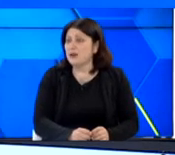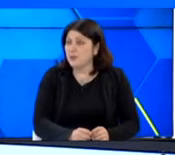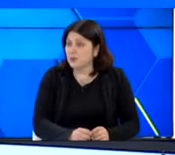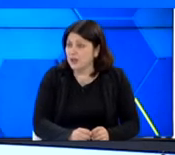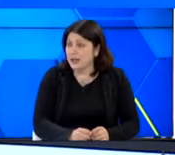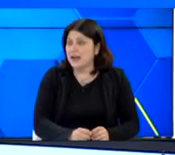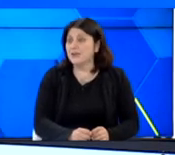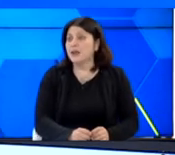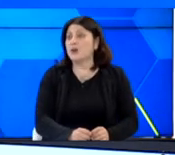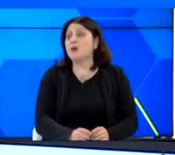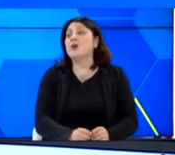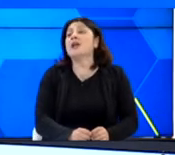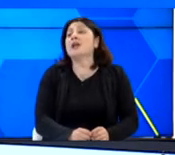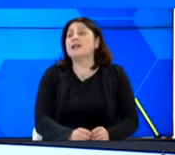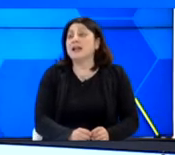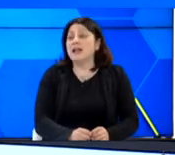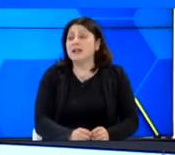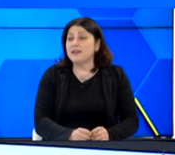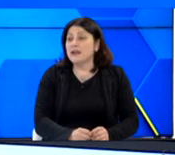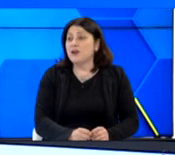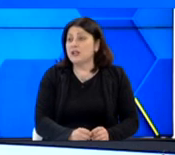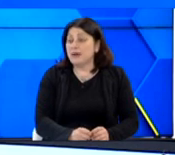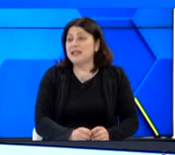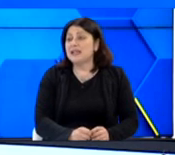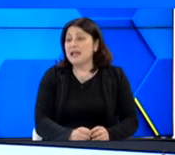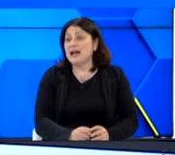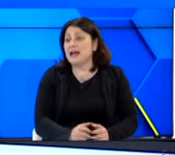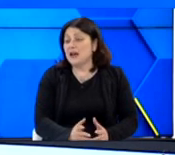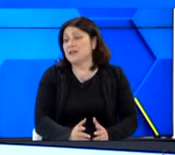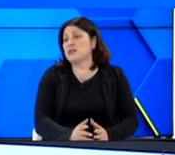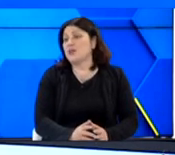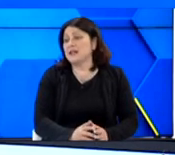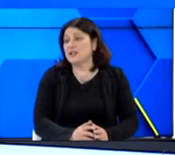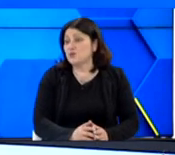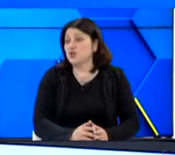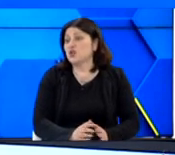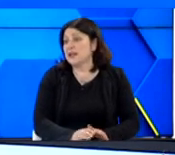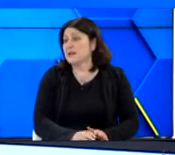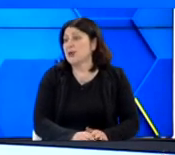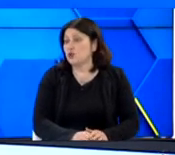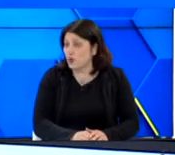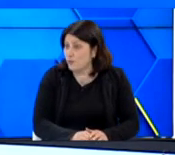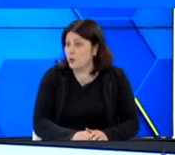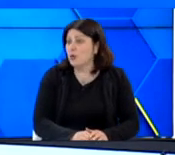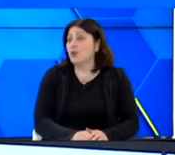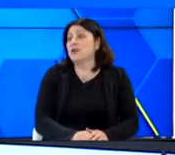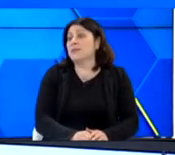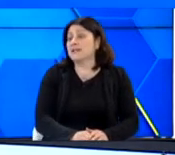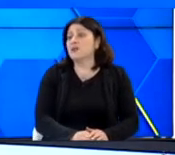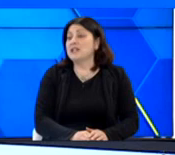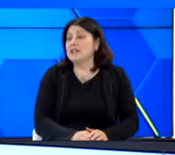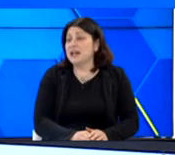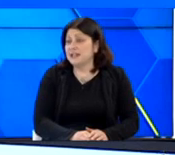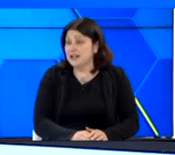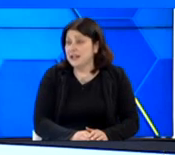καταφέραμε, που κάναμε εδώ και είδανε ότι υπάρχει και ανάπτυξη του αθλητισμού στο συγκεκριμένο τόπο και